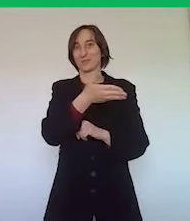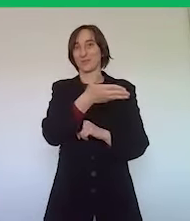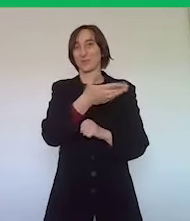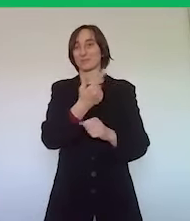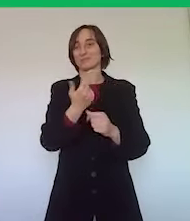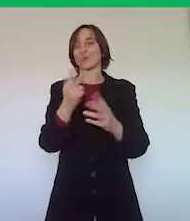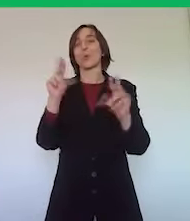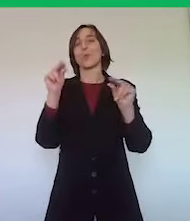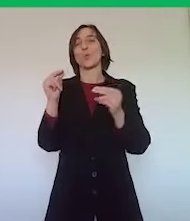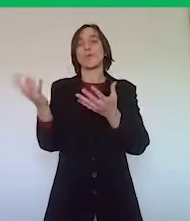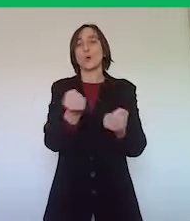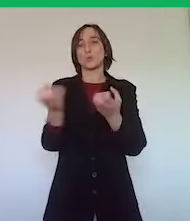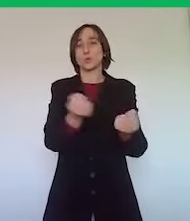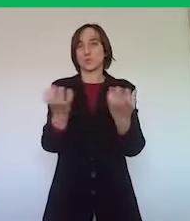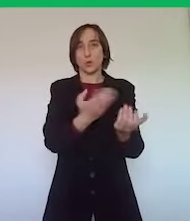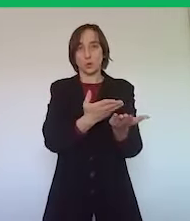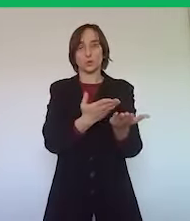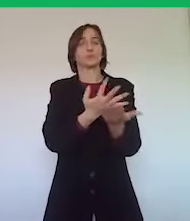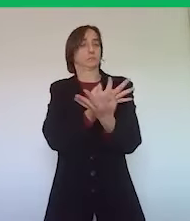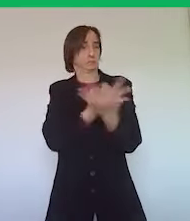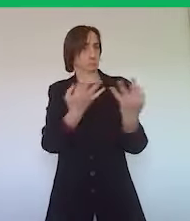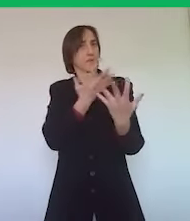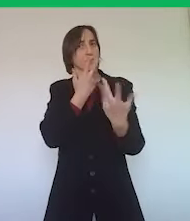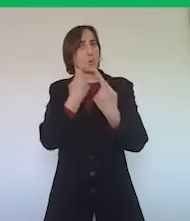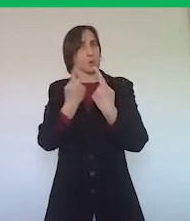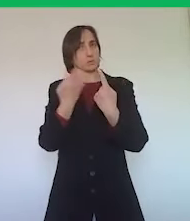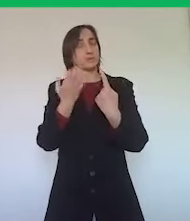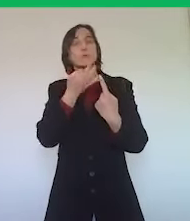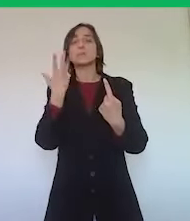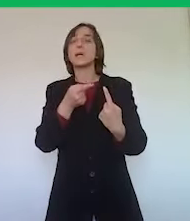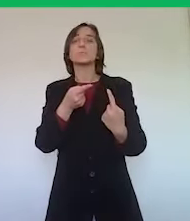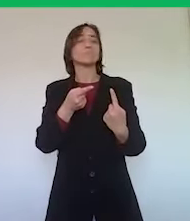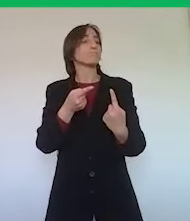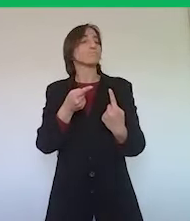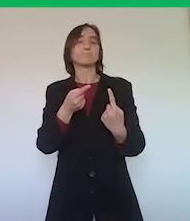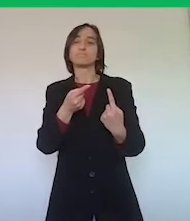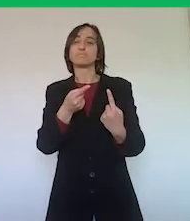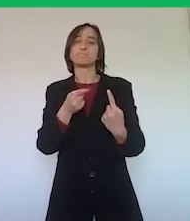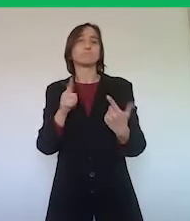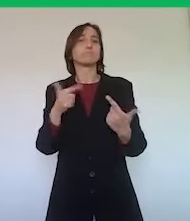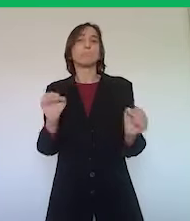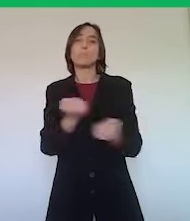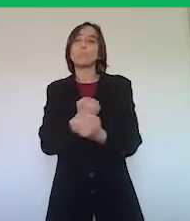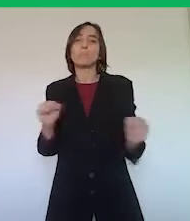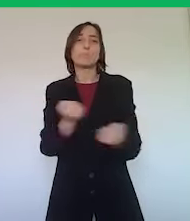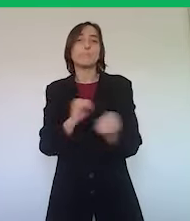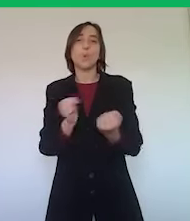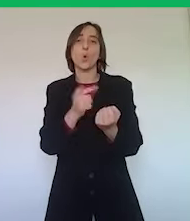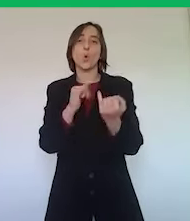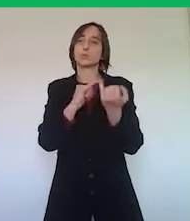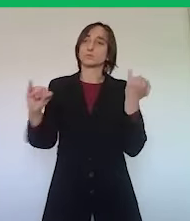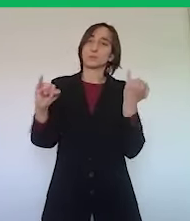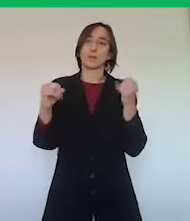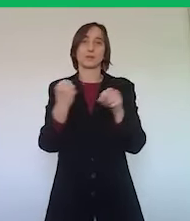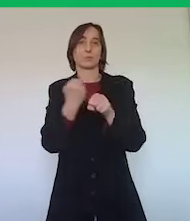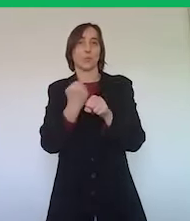assumere nuovo personale. Se non fosse possibile la pratica e utilizzare